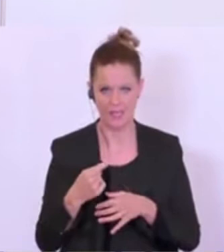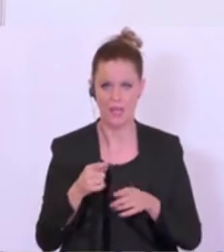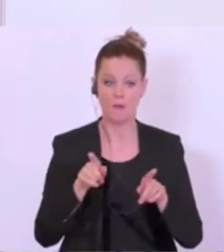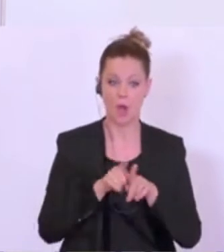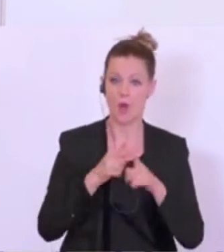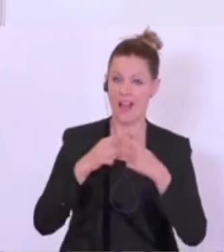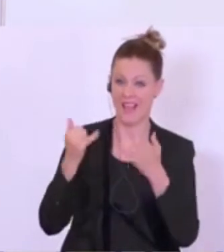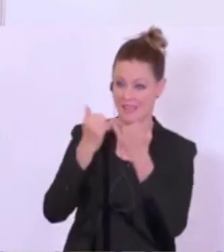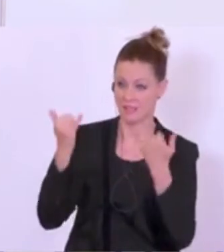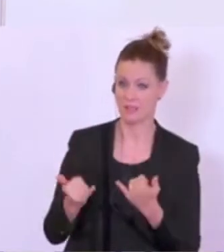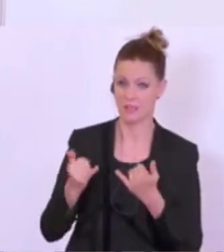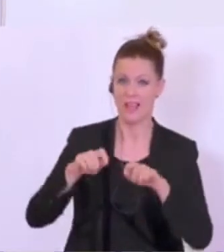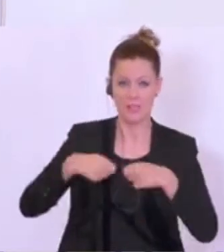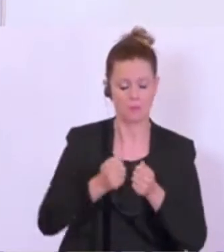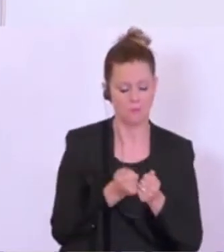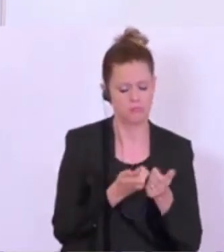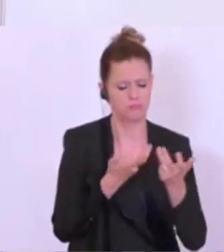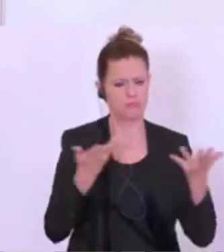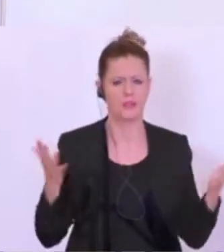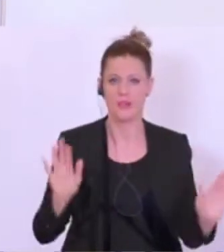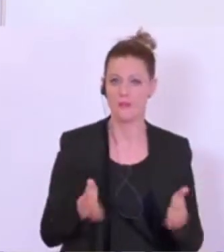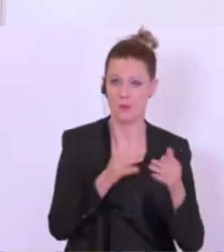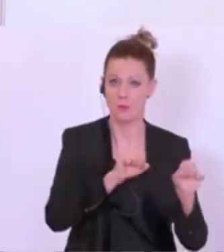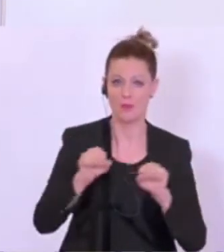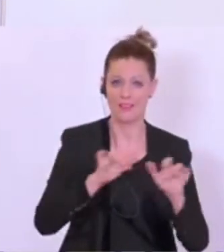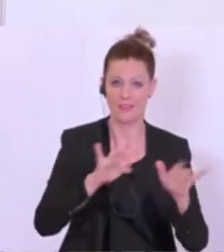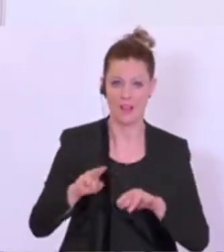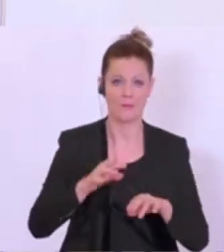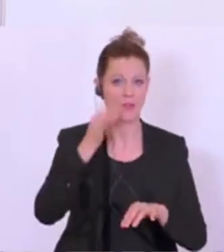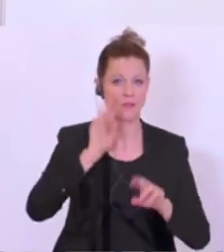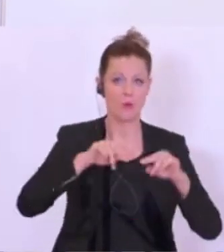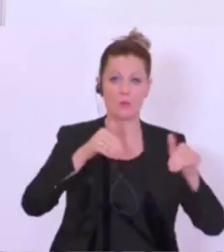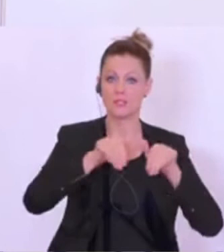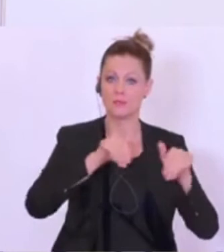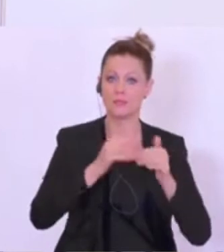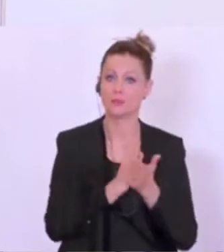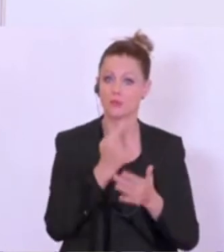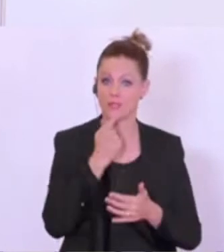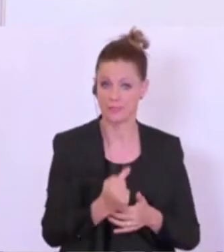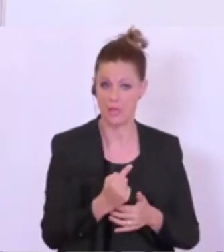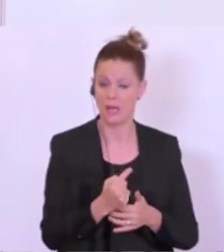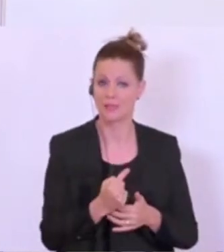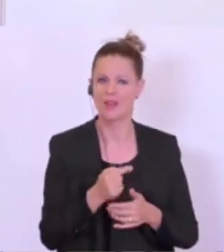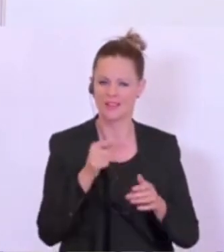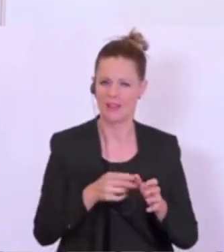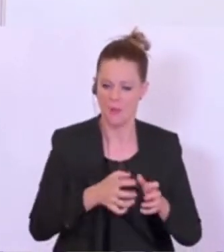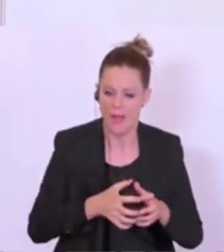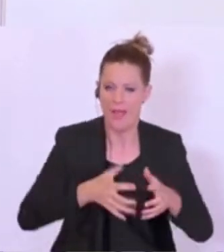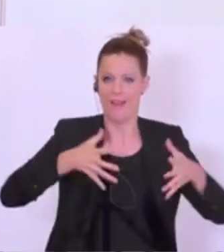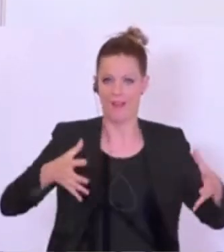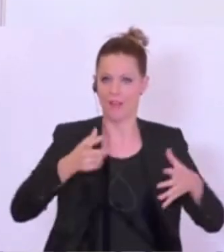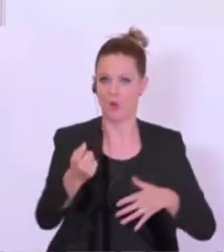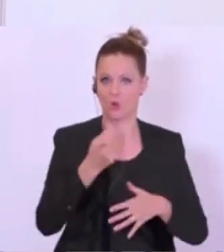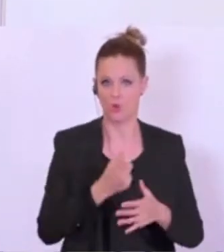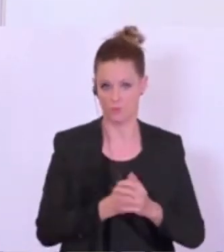es einen breiten Strauß an Fördermöglichkeiten gibt schon. Die Frau Bundesminister hat das auch schon angesprochen und da wird noch einmal ausgeweitet.